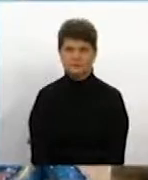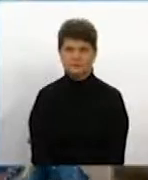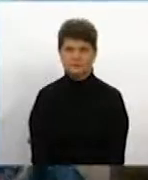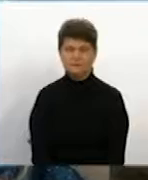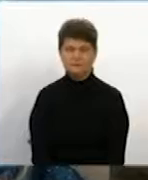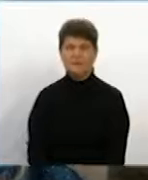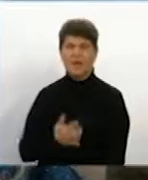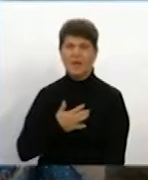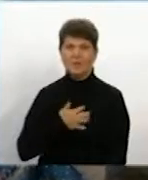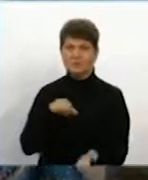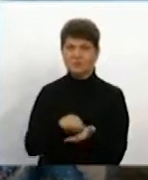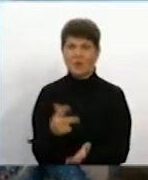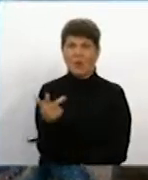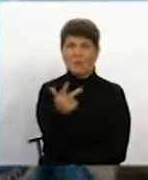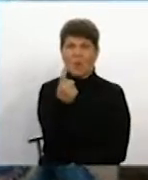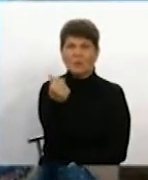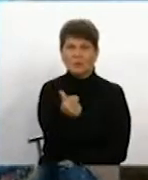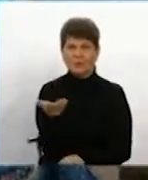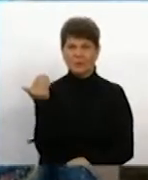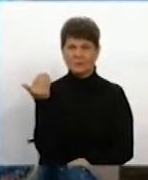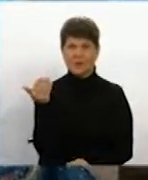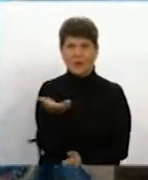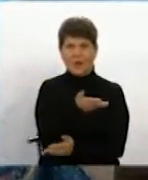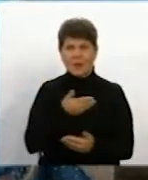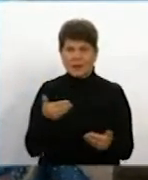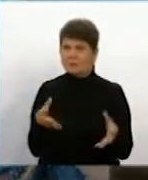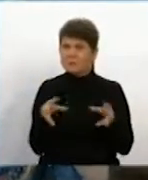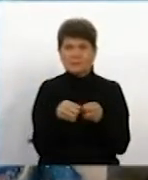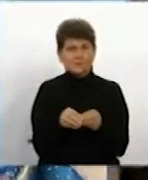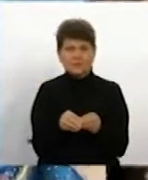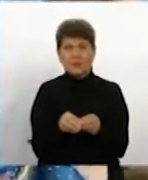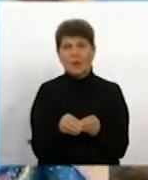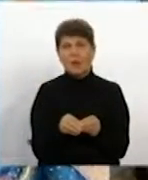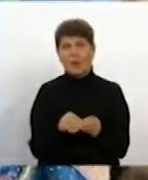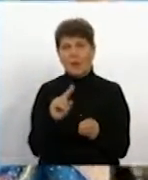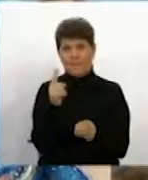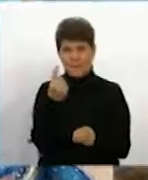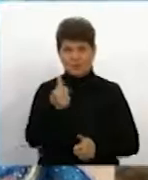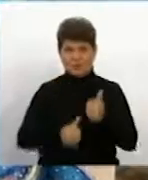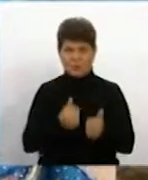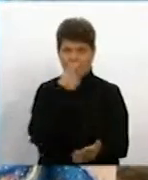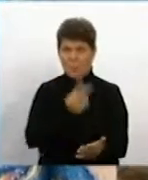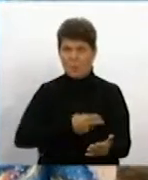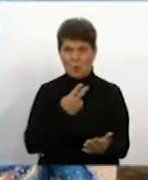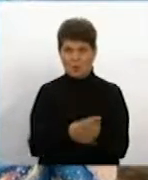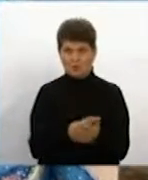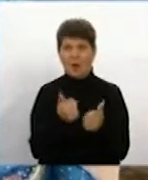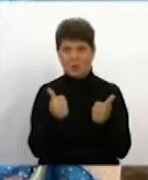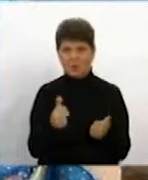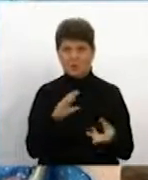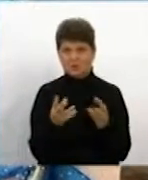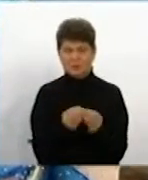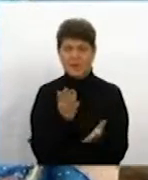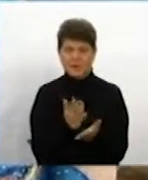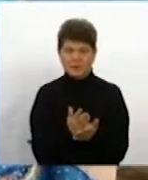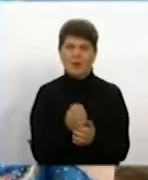Нас поставили втрійку лише тиждень тому. Ми раніше не працювали. В принципі, для перших змагань показали непоганий результат. Але